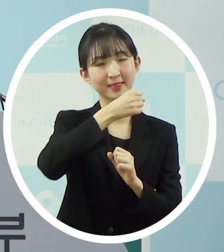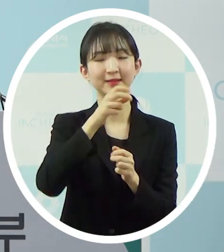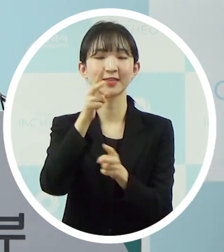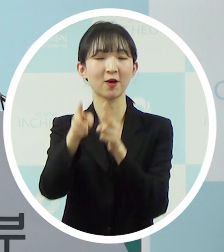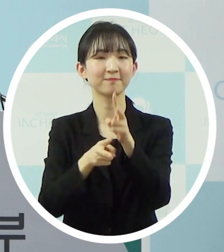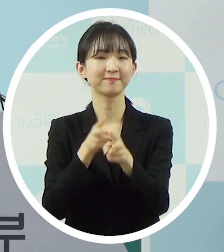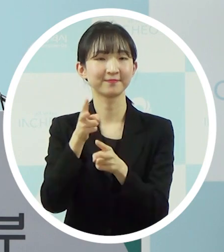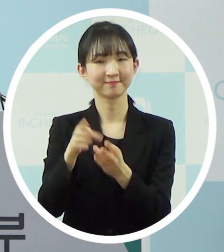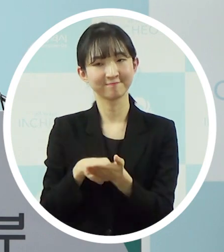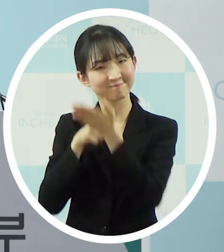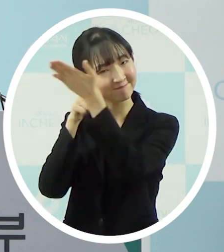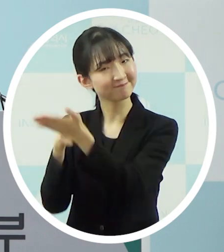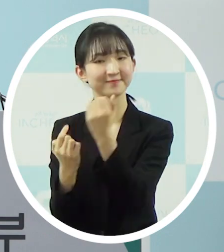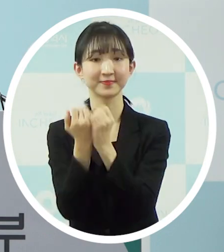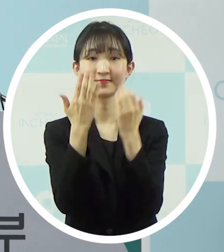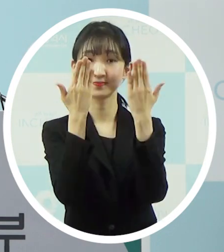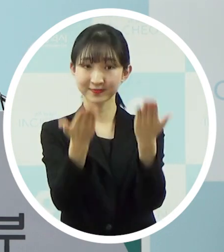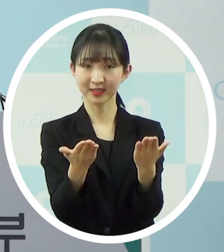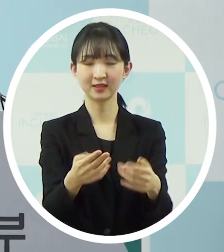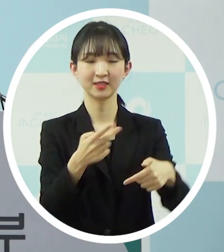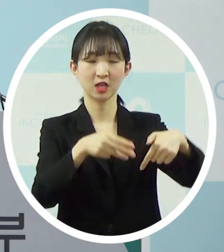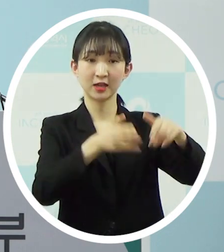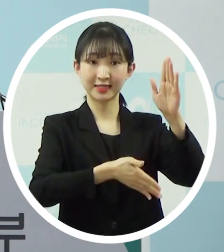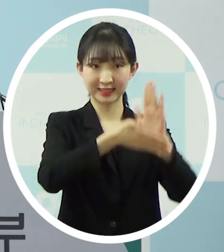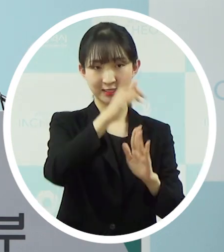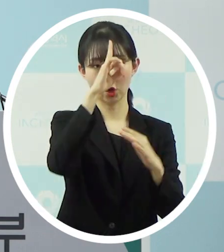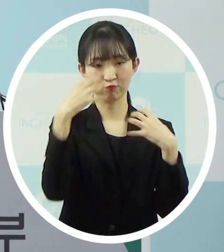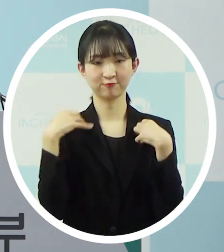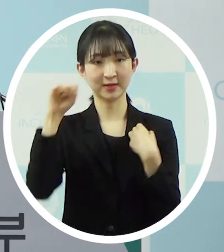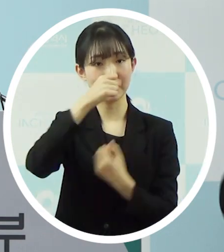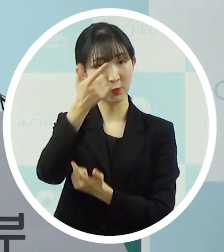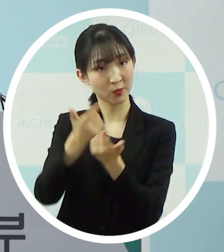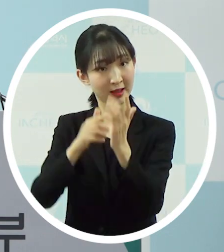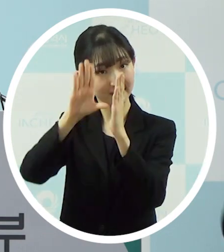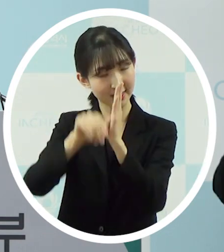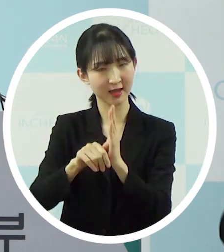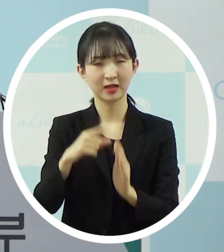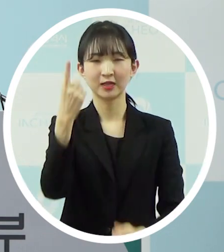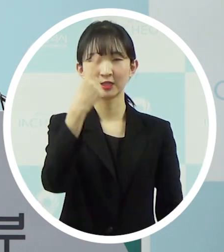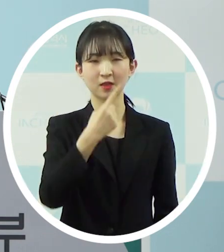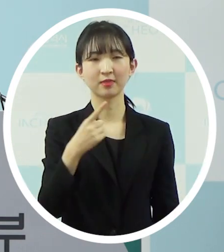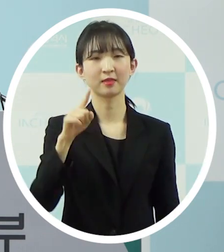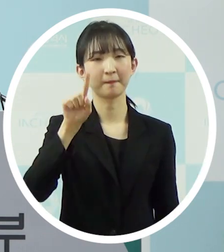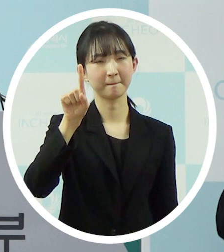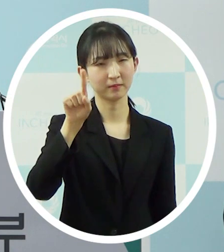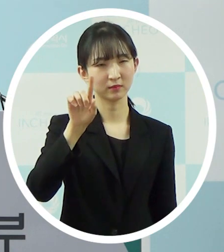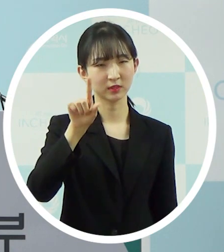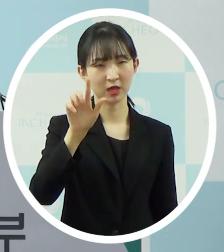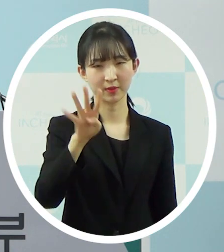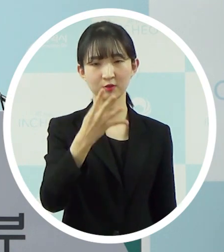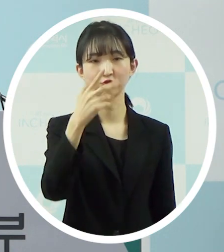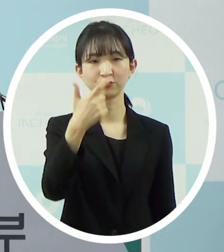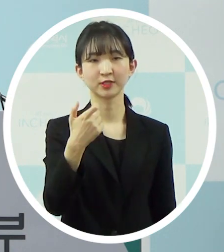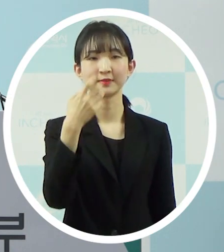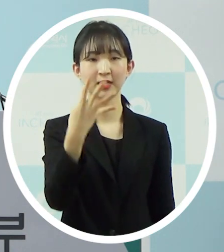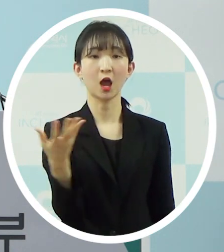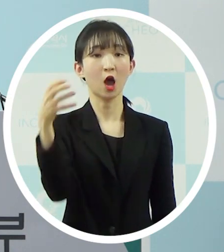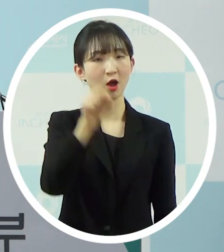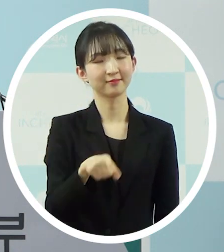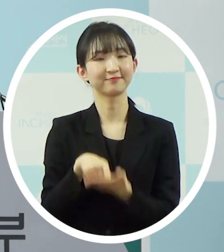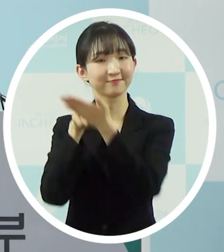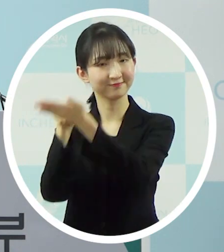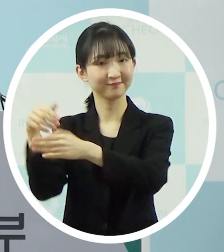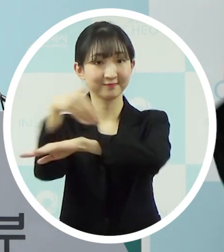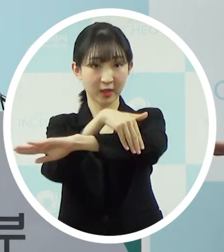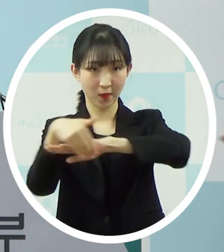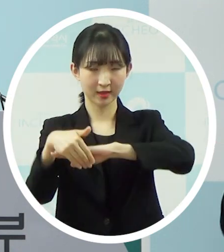말씀드리겠습니다. 인천시는 정부 추경에 총 1,464억 원을 신청할 계획입니다.